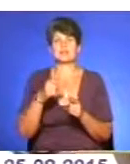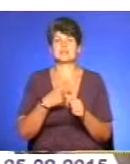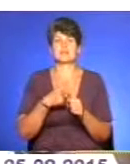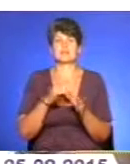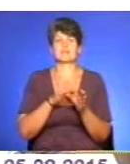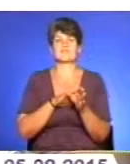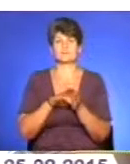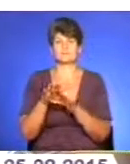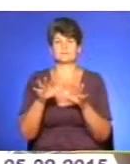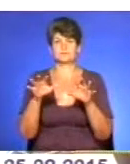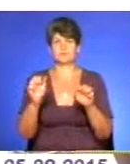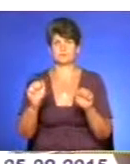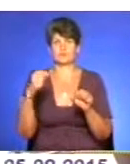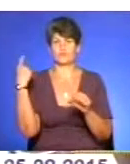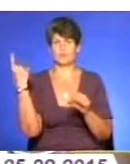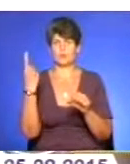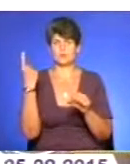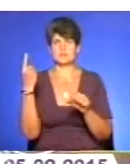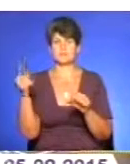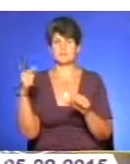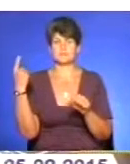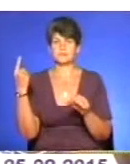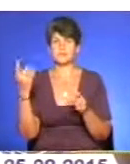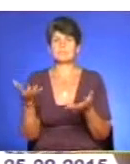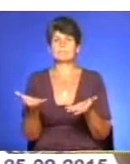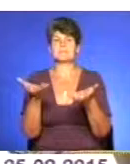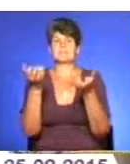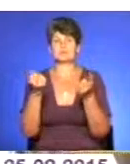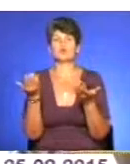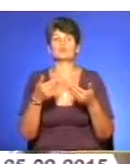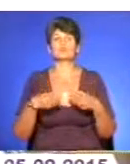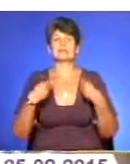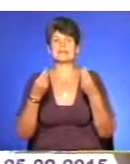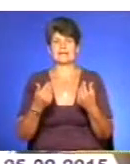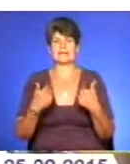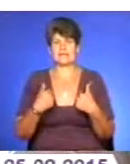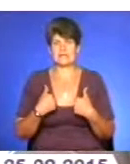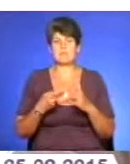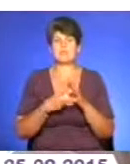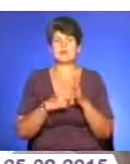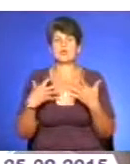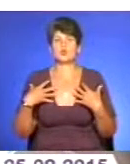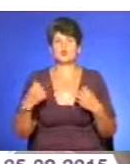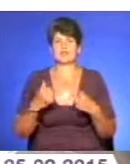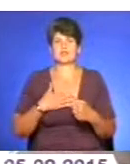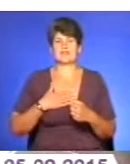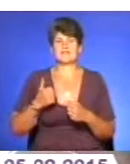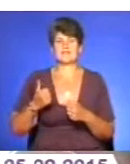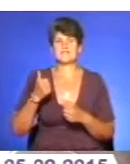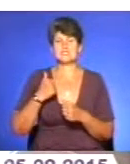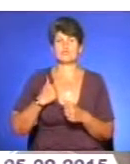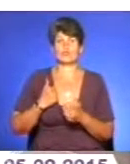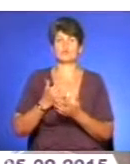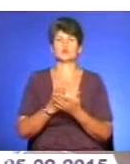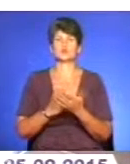вертикалі області, Тернопільської області, за підтримку, яку ви надаєте нам в плані оздоровлення наших військових службовців,